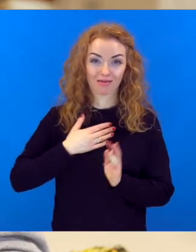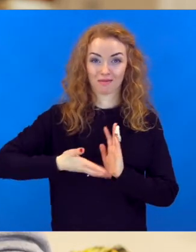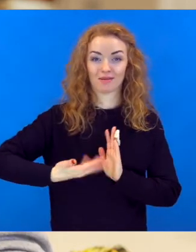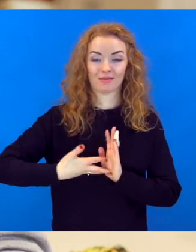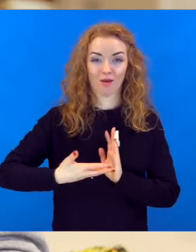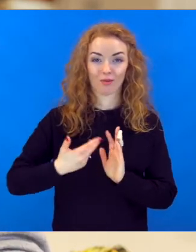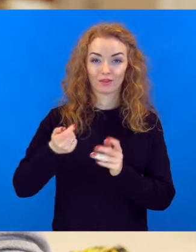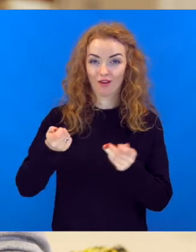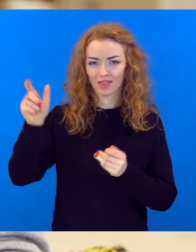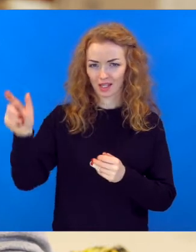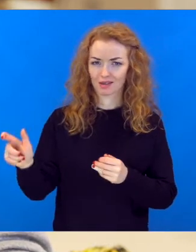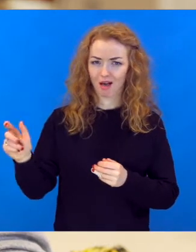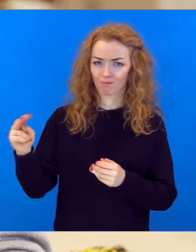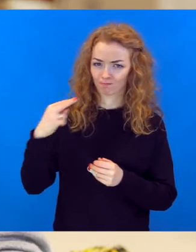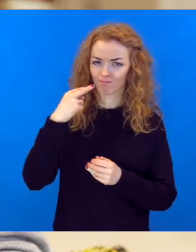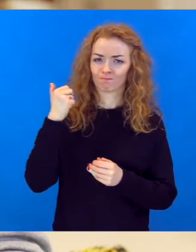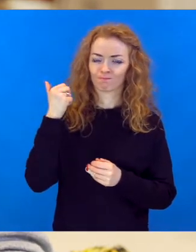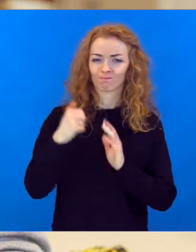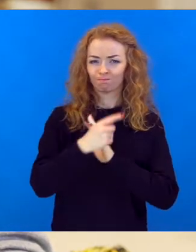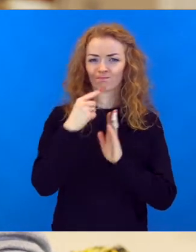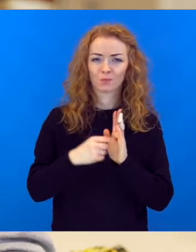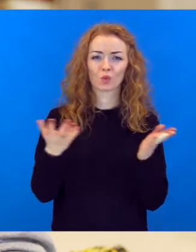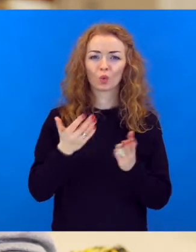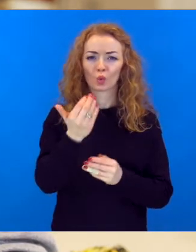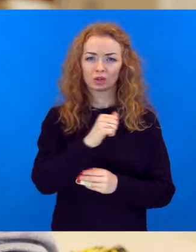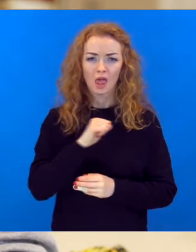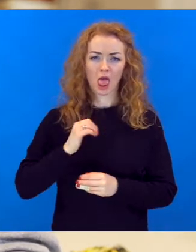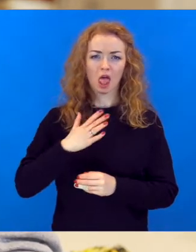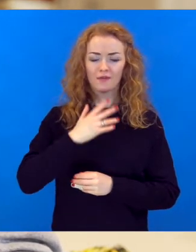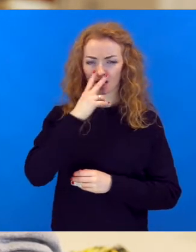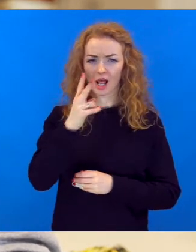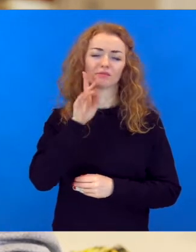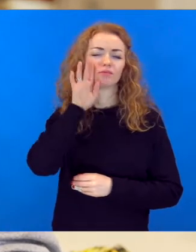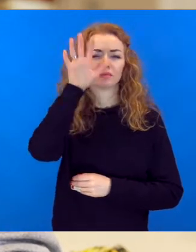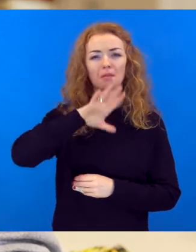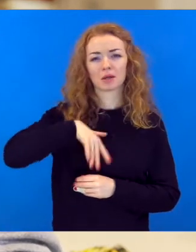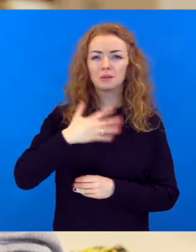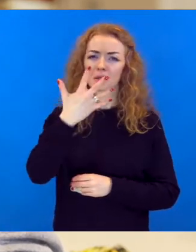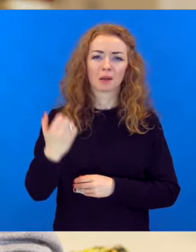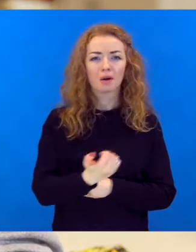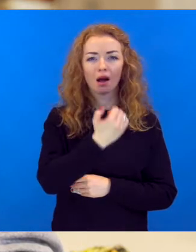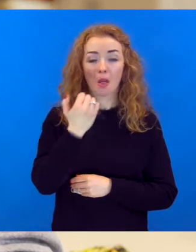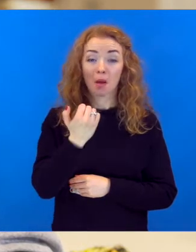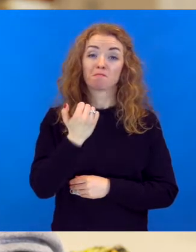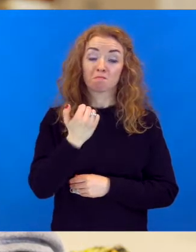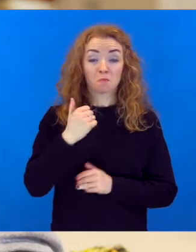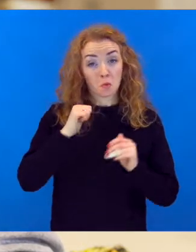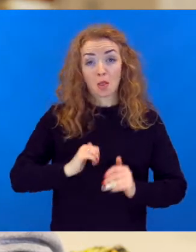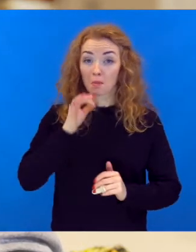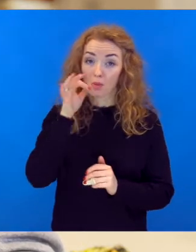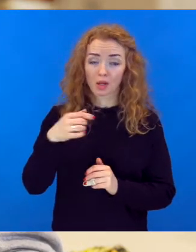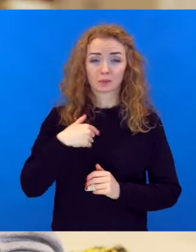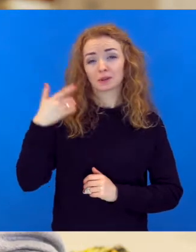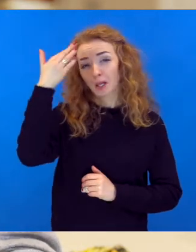pasauca, viņa jautājā, viņa teica, saka man godīgi, kur tu sevi redzi pēc pieciem gadiem? Un tad es viņa izstāstīju savu